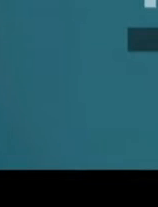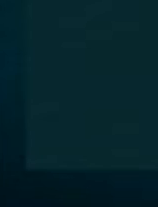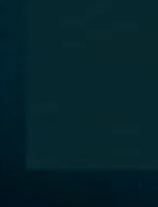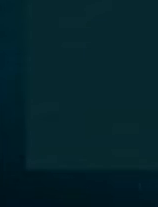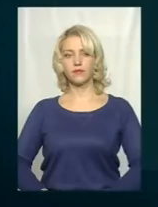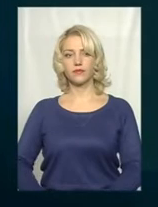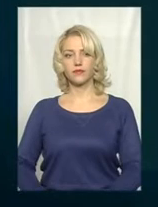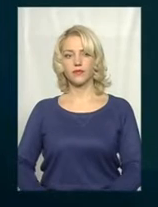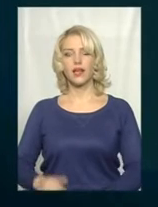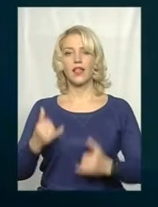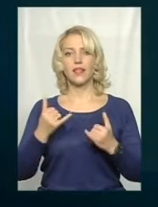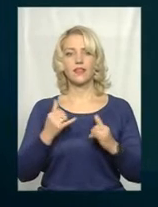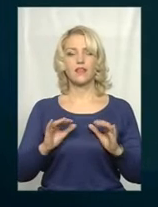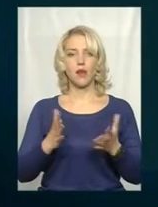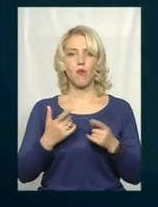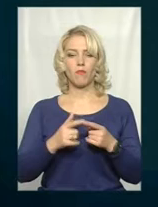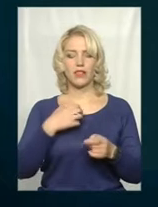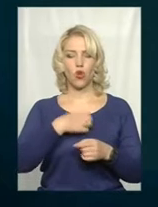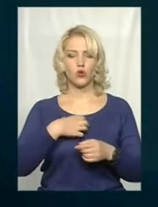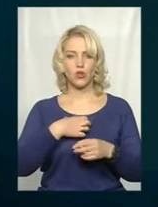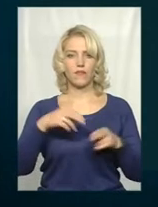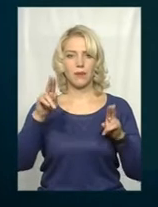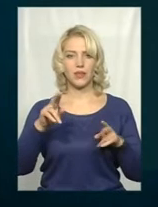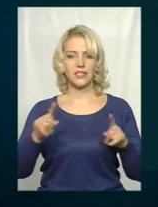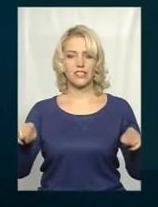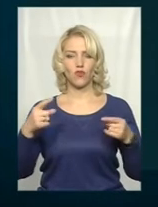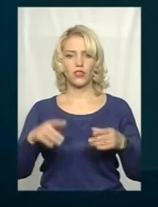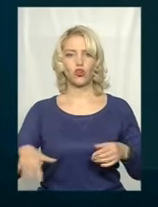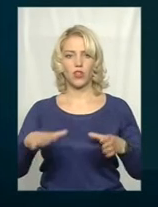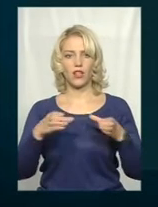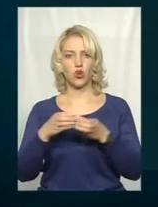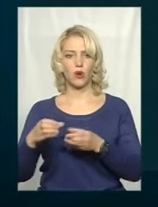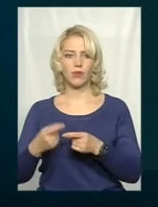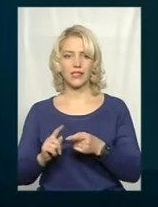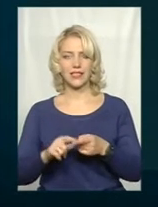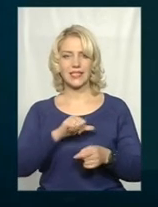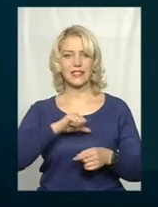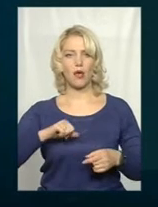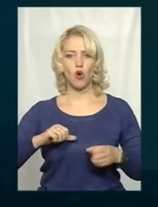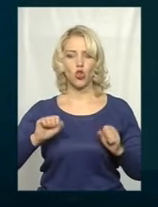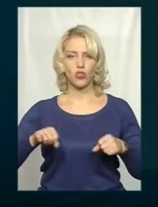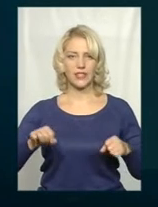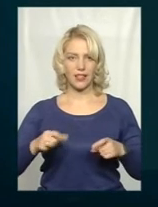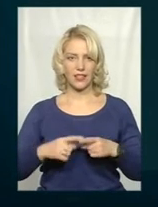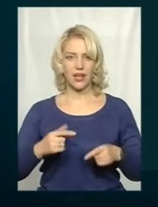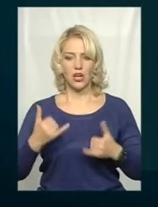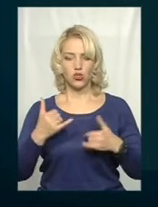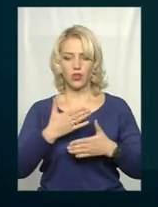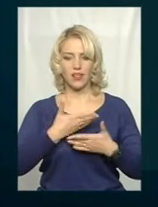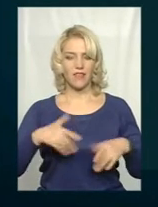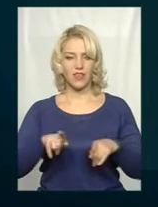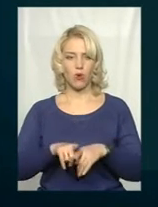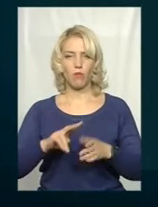На даний момент самий основний принцип створення територіальної громади – це їх самодостатність. Сьогодні ми не в тому